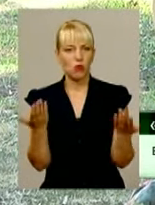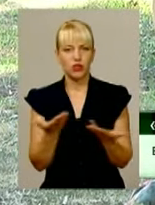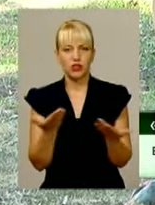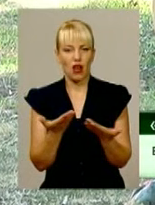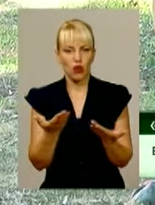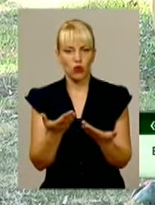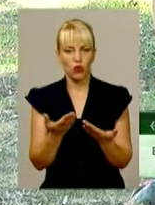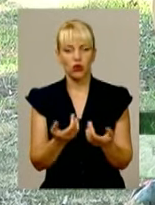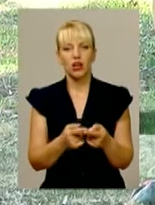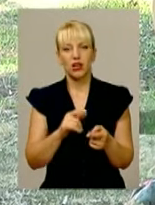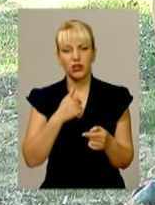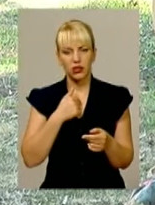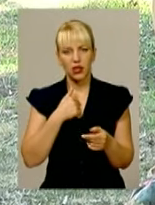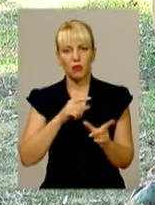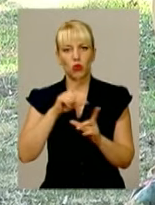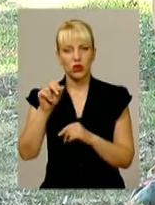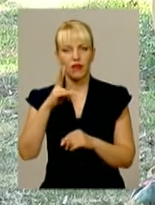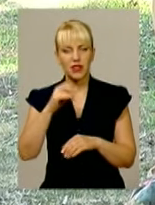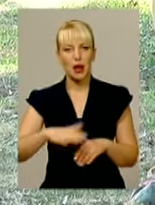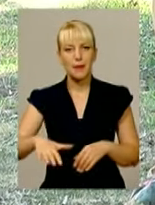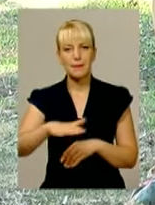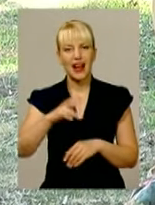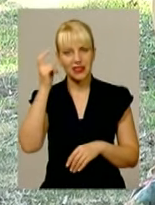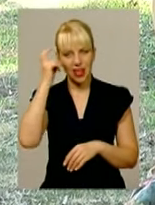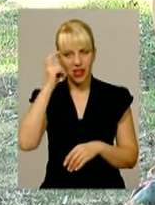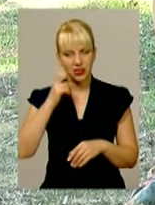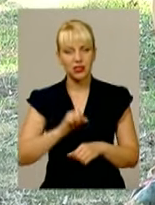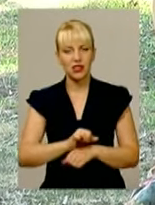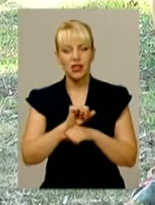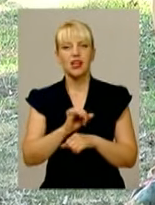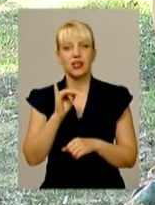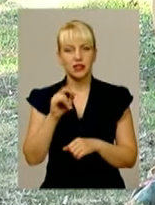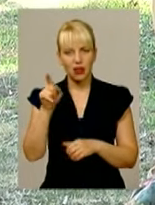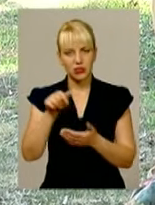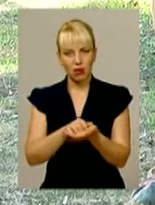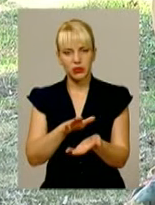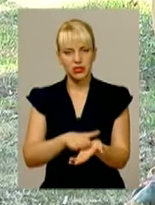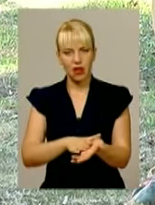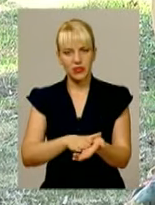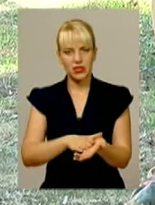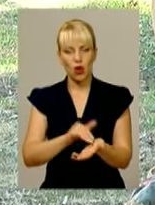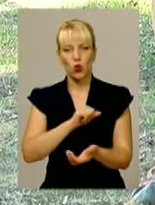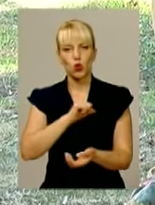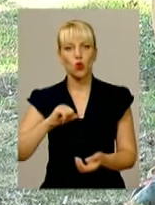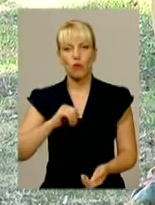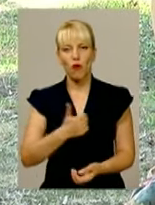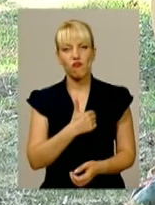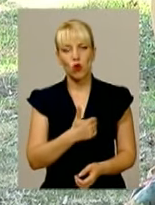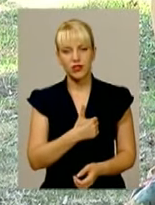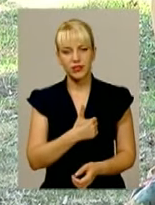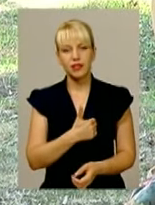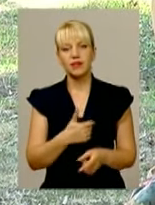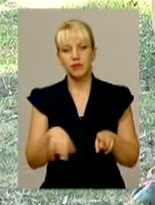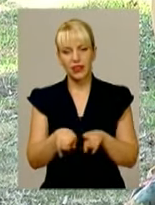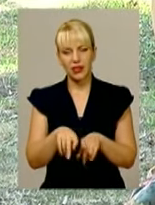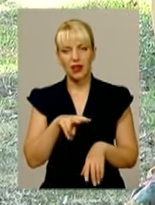Я поїхав на Майдан, там записався Вайдар, добровольця. Ну і